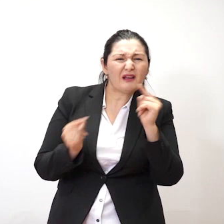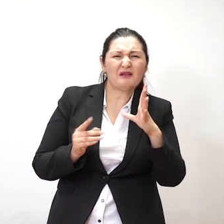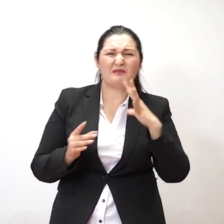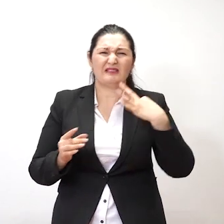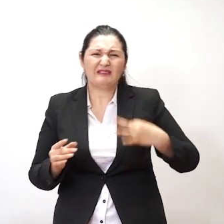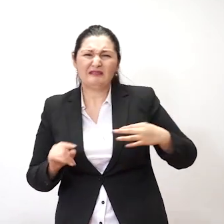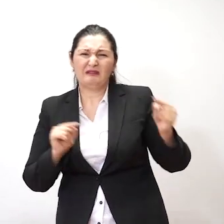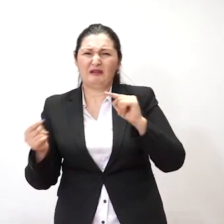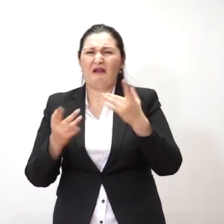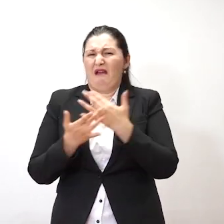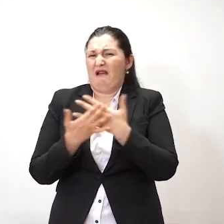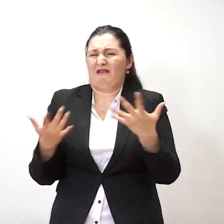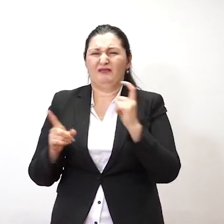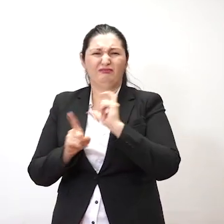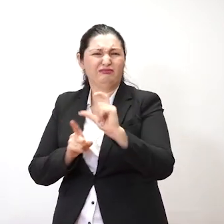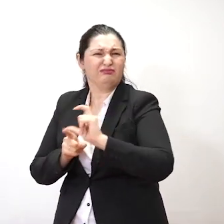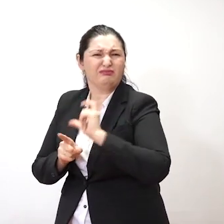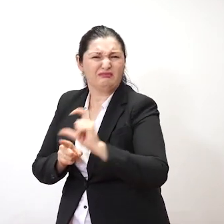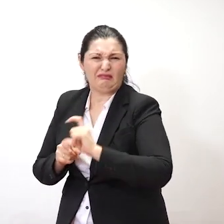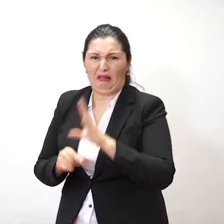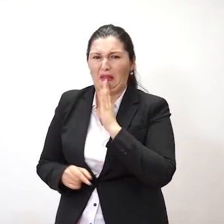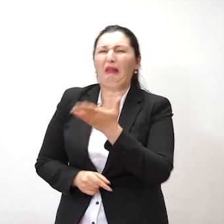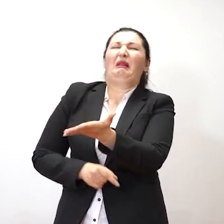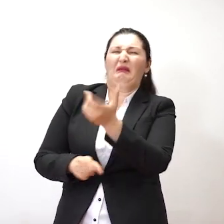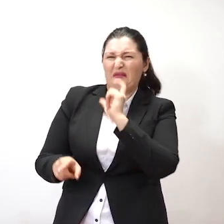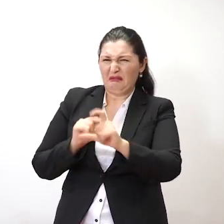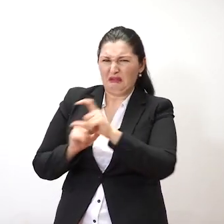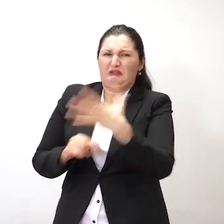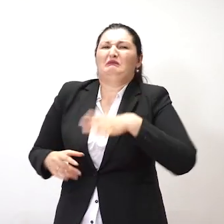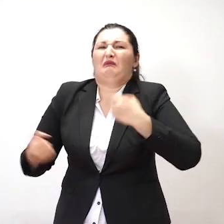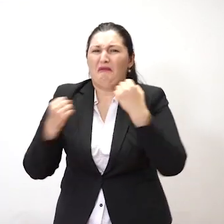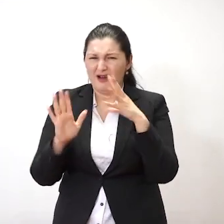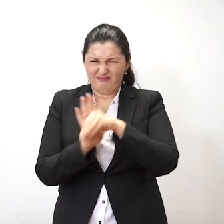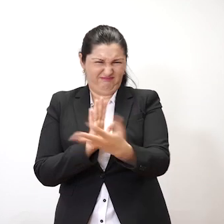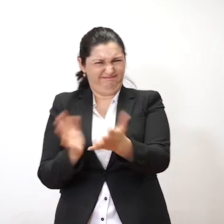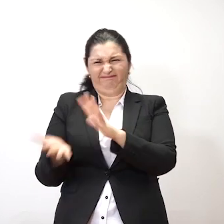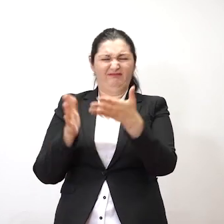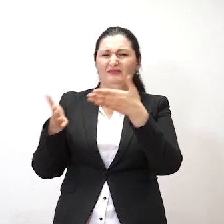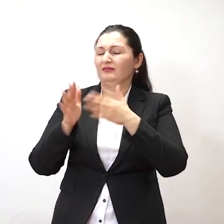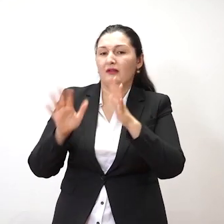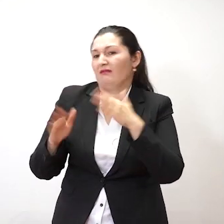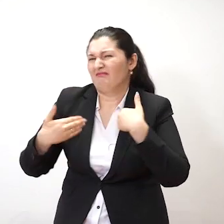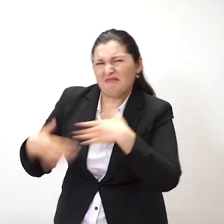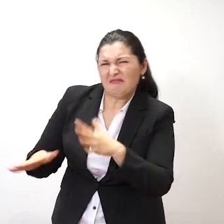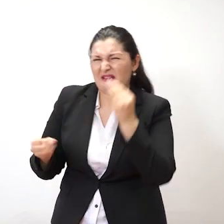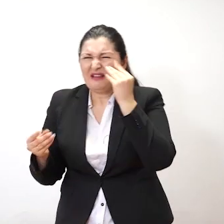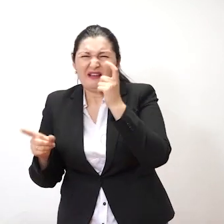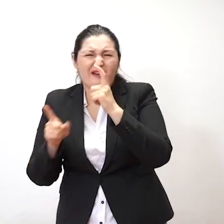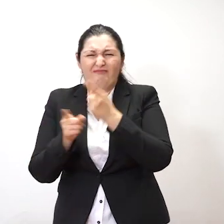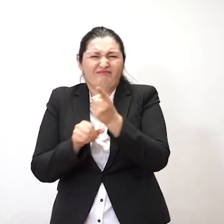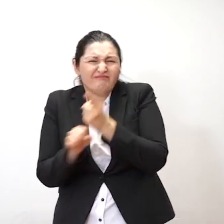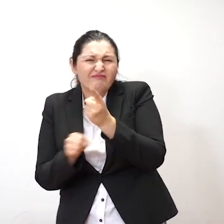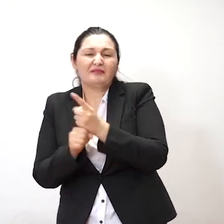بایدان، نیز یکیه بود که